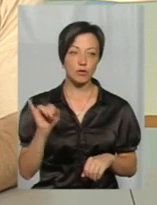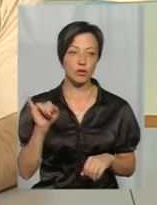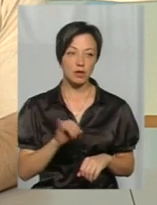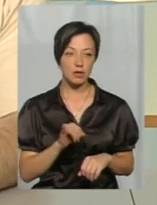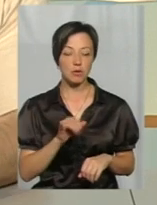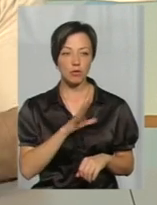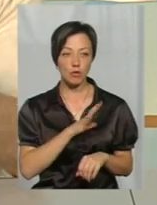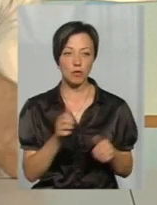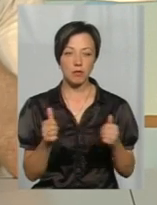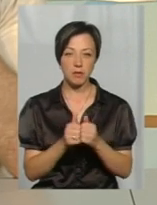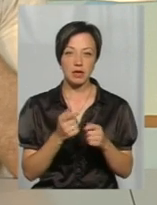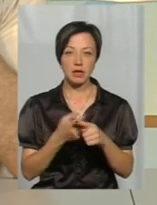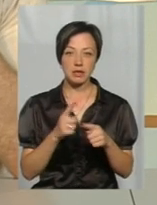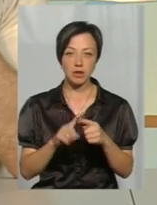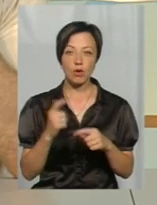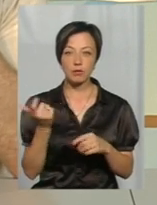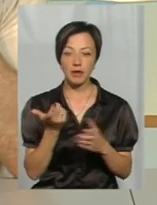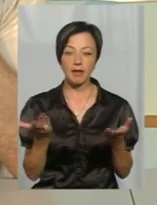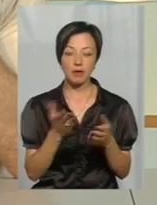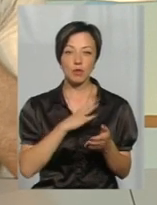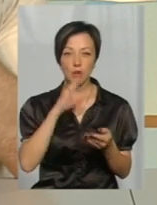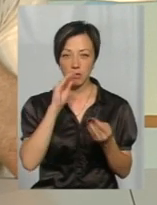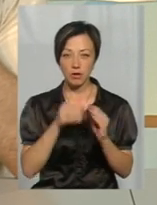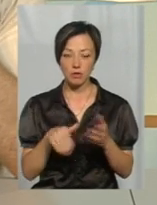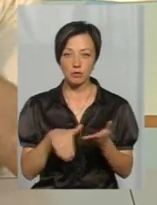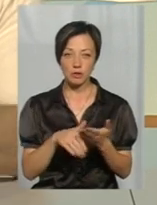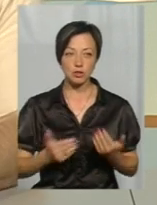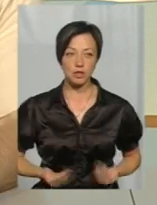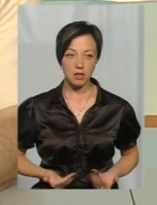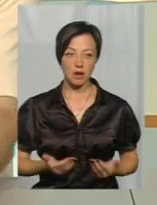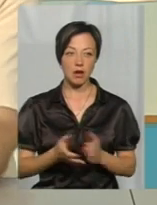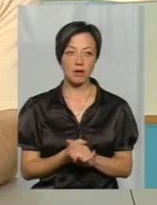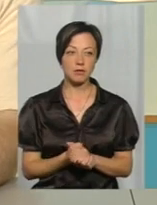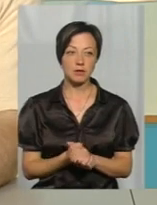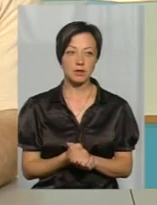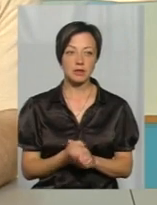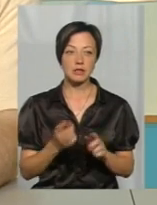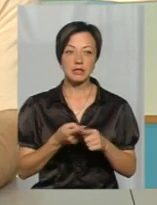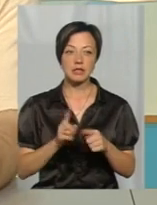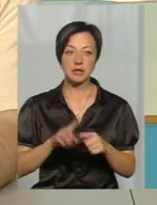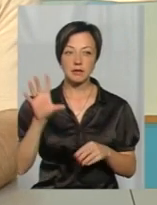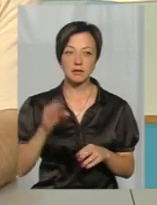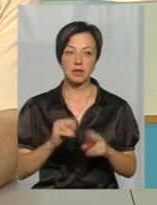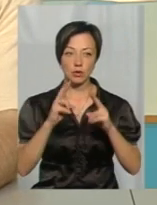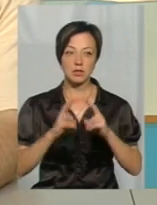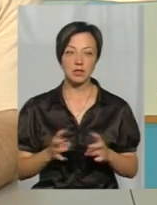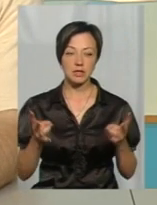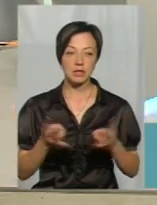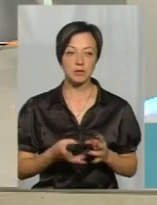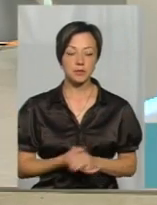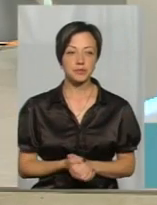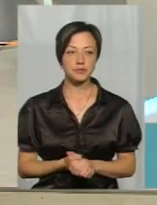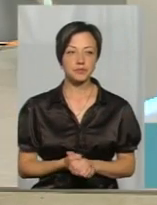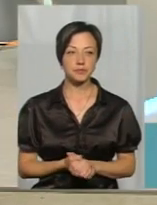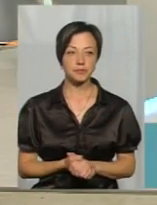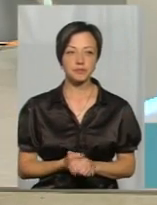біля оцих господарств, десь було прихований спосіб життя вів. Ну, це треба все дослідити. Пане Євгенію,